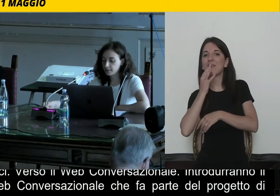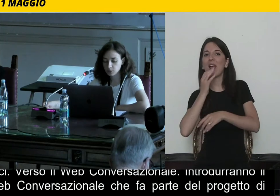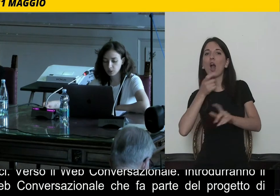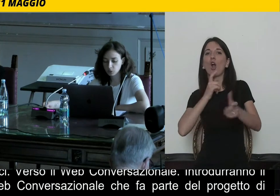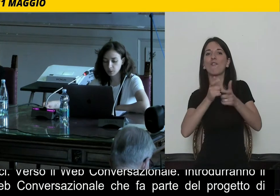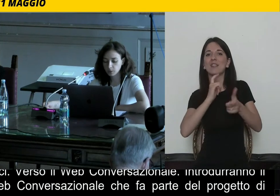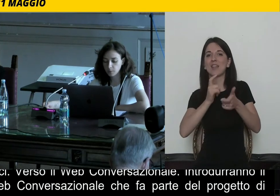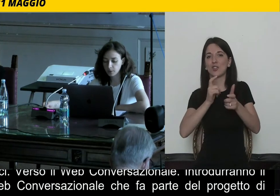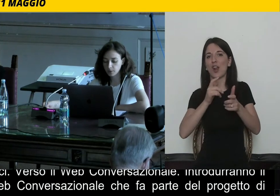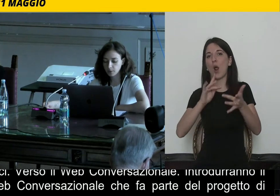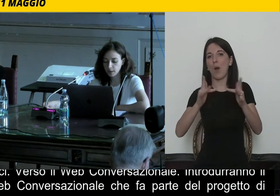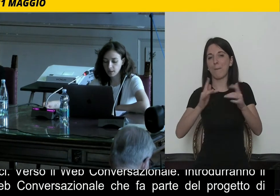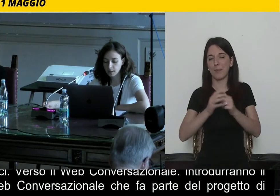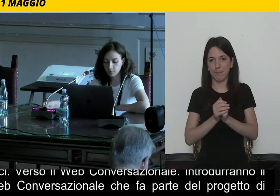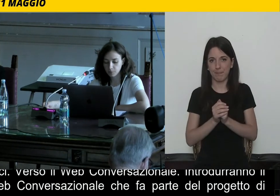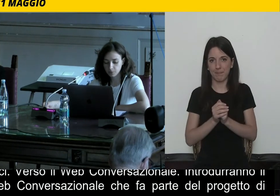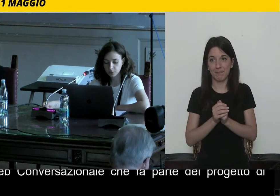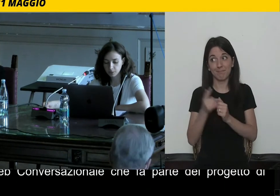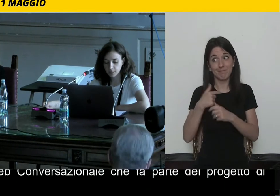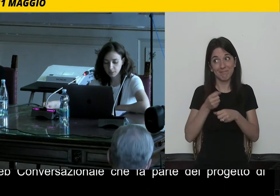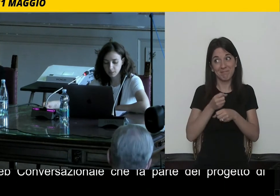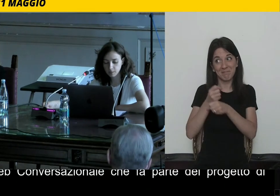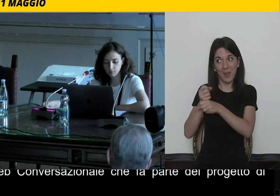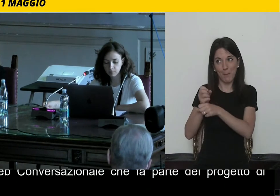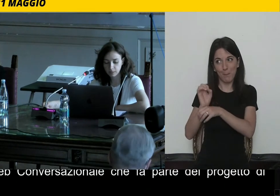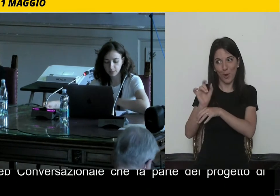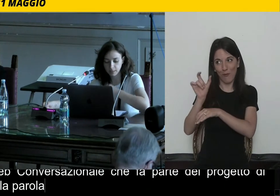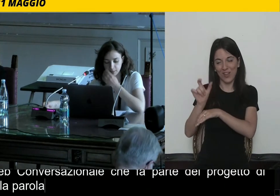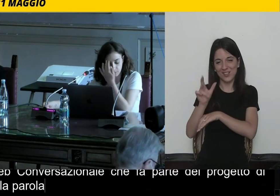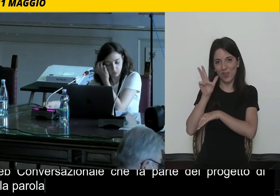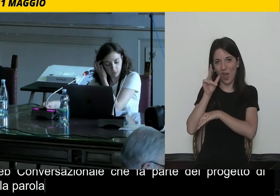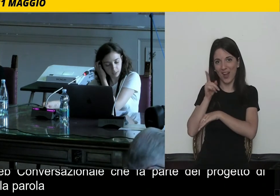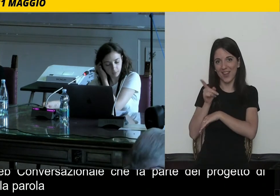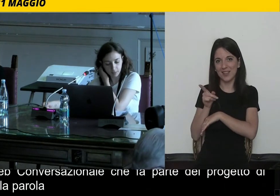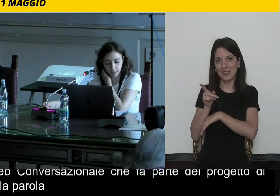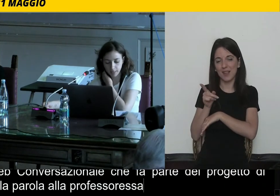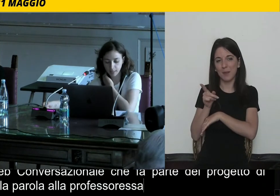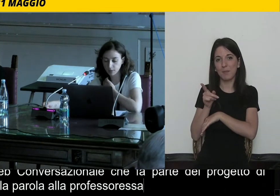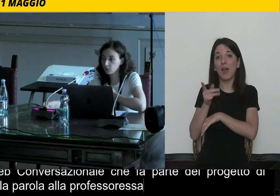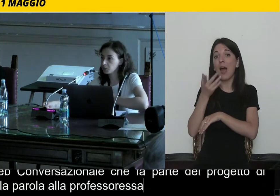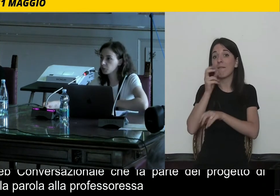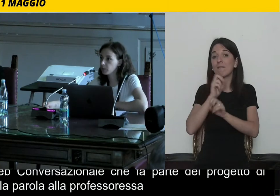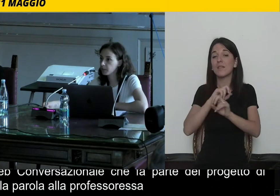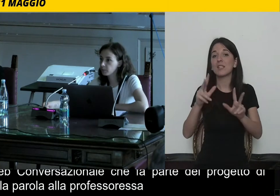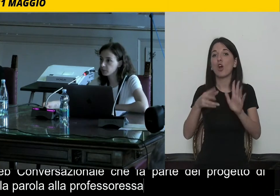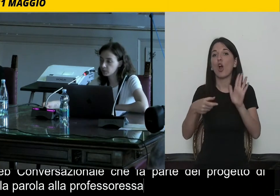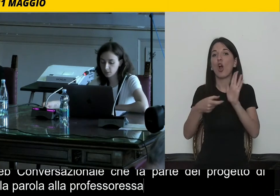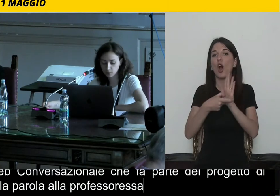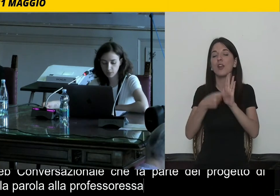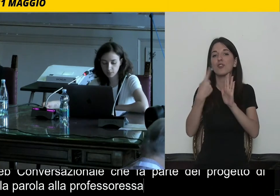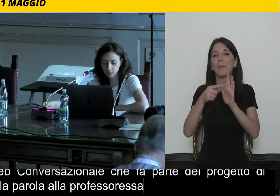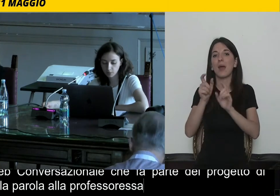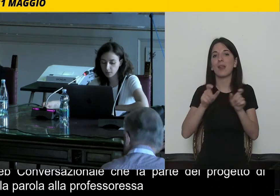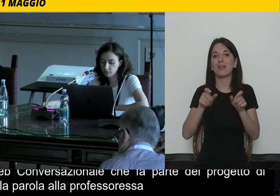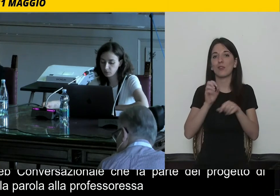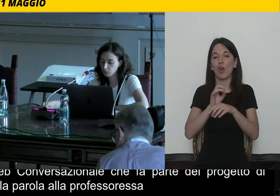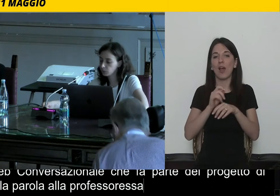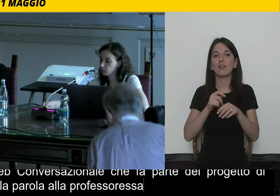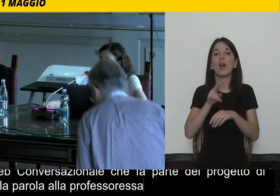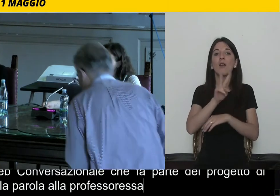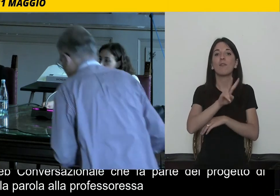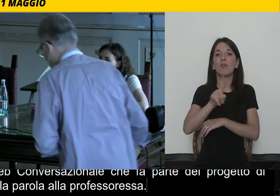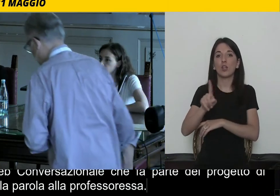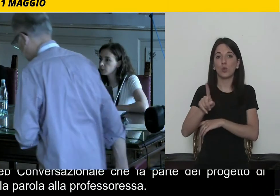Lascierei subito la parola alla professoressa, indicheresti unicamente il codice per il personale scolastico che è